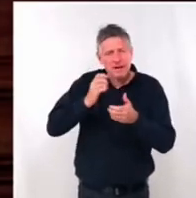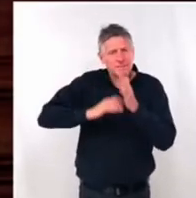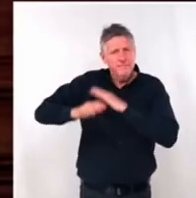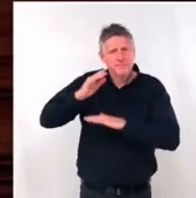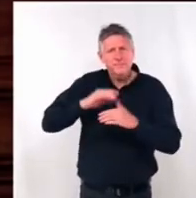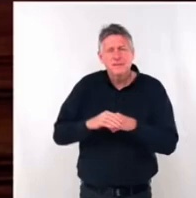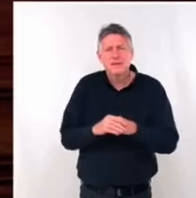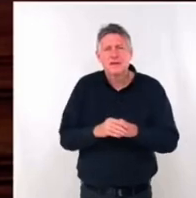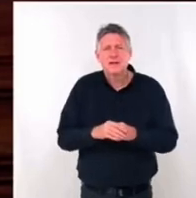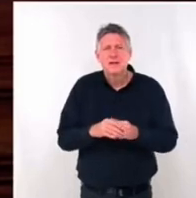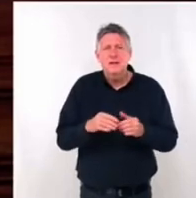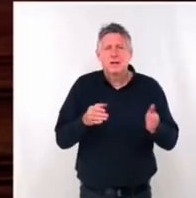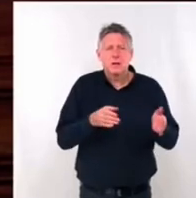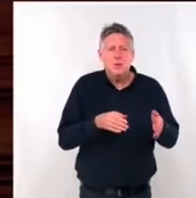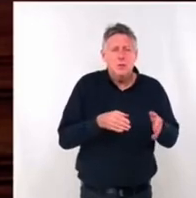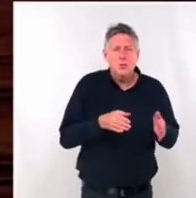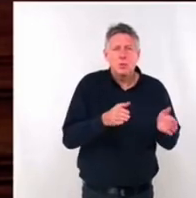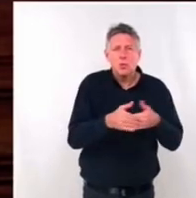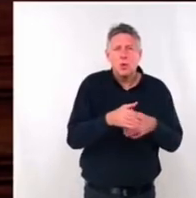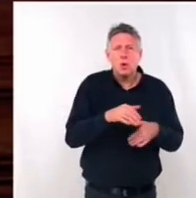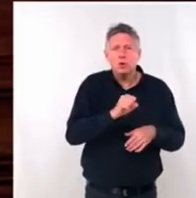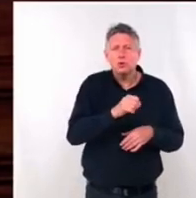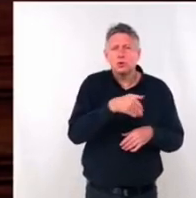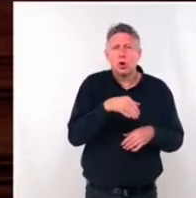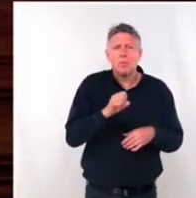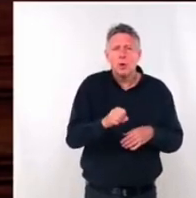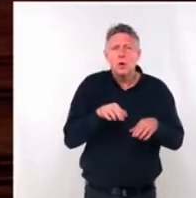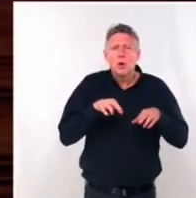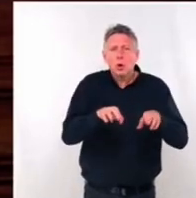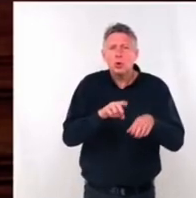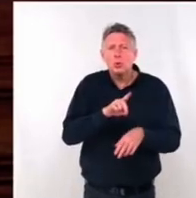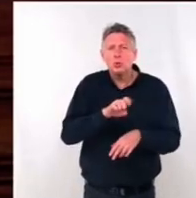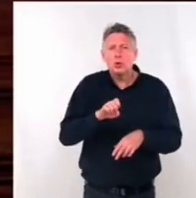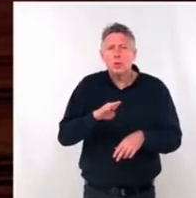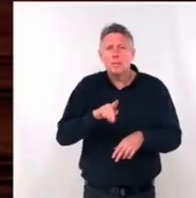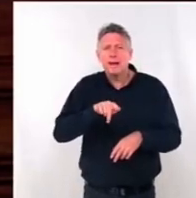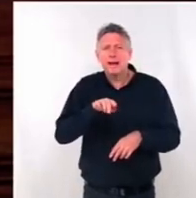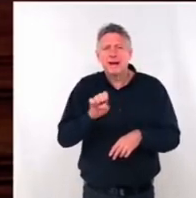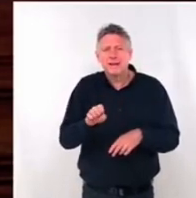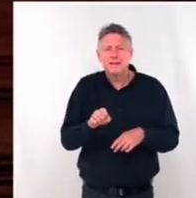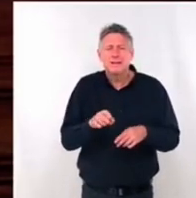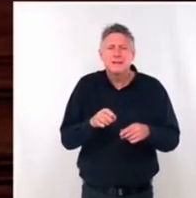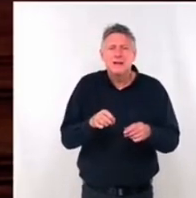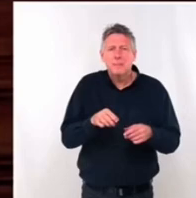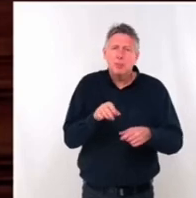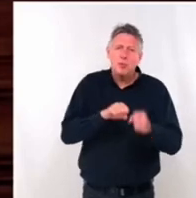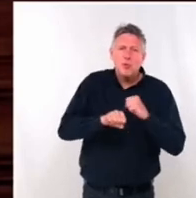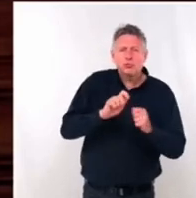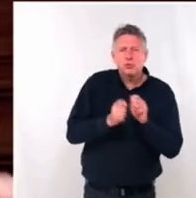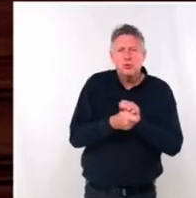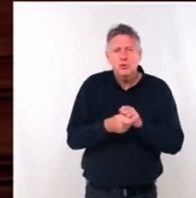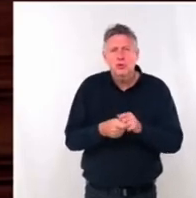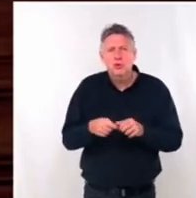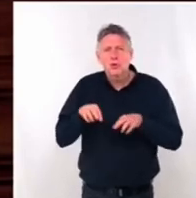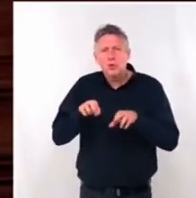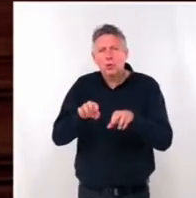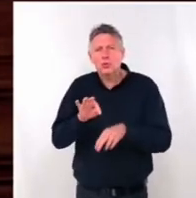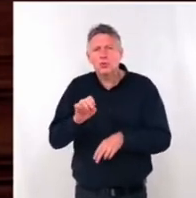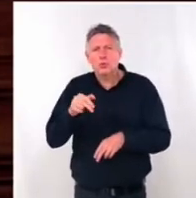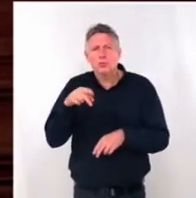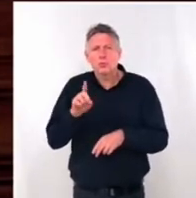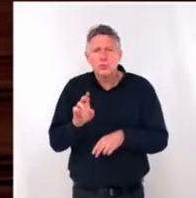Cour de la Somme, rue de Bègle, sens de circulation contesté, vous êtes revenu en arrière, partiellement. Rue du Tondu, Romunera, sens de circulation